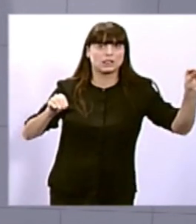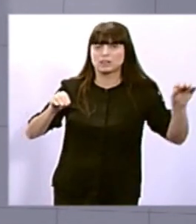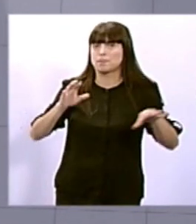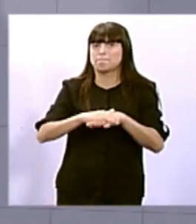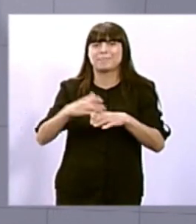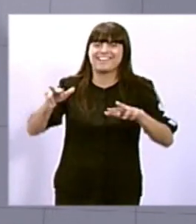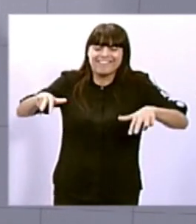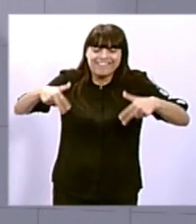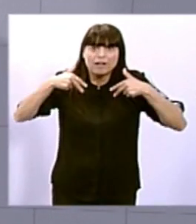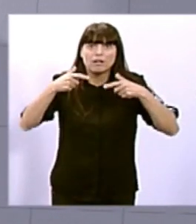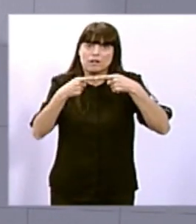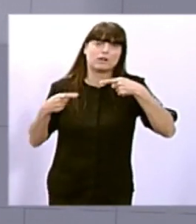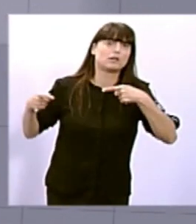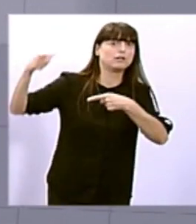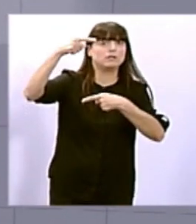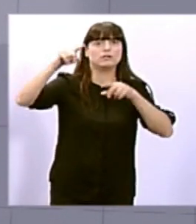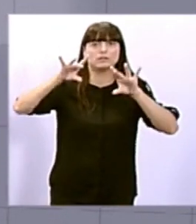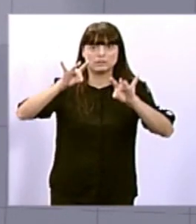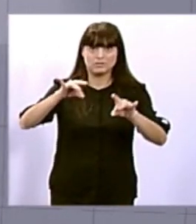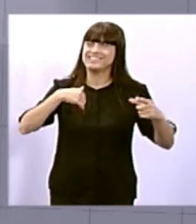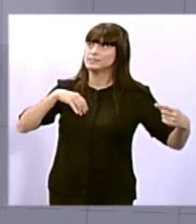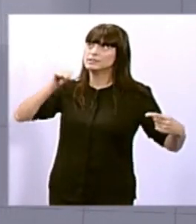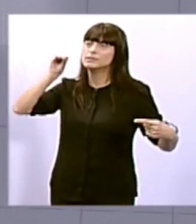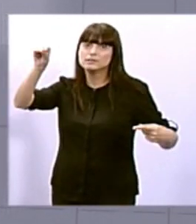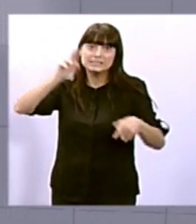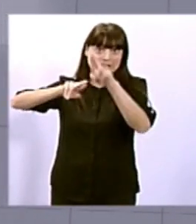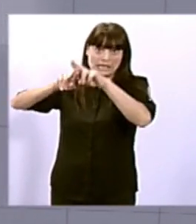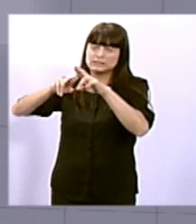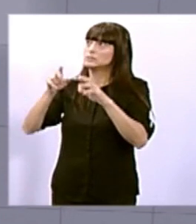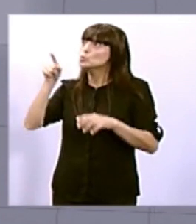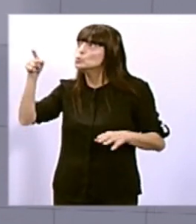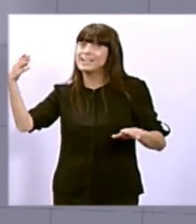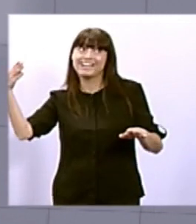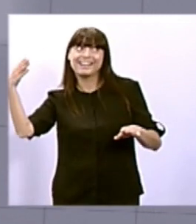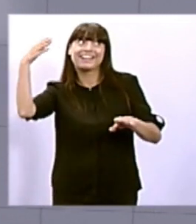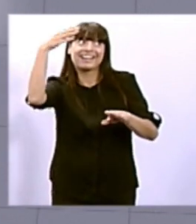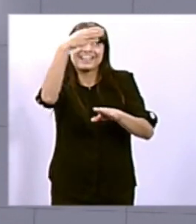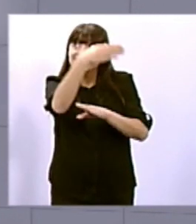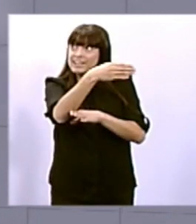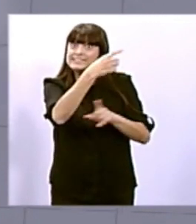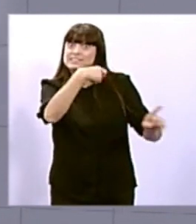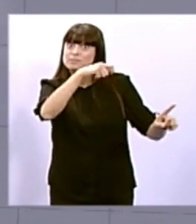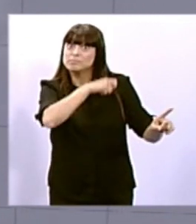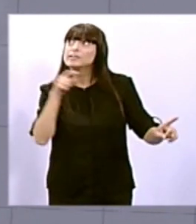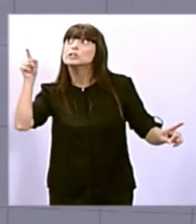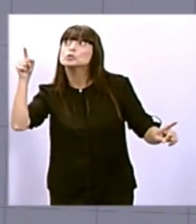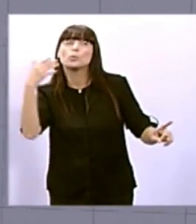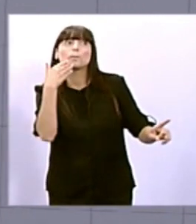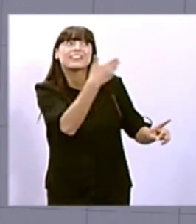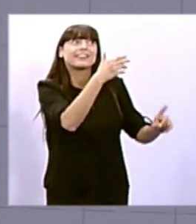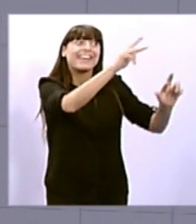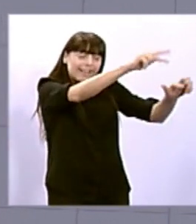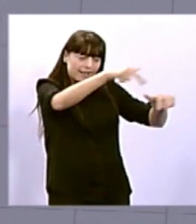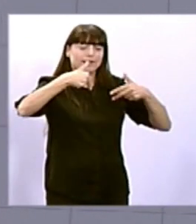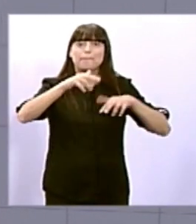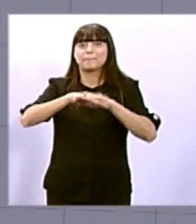que el govern de la Generalitat també intercedís amb el govern de l'estat, amb les reunions que anava fent de cara a el que venia,